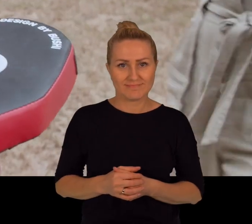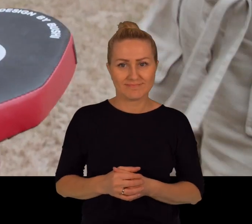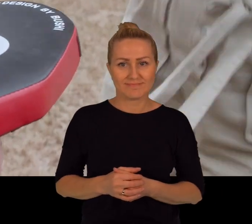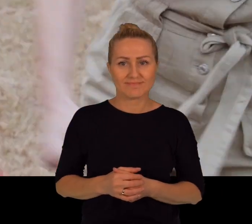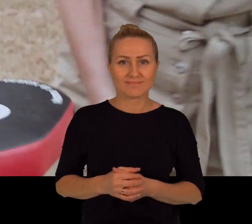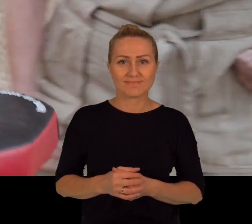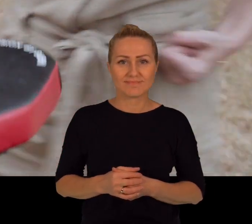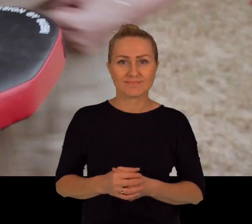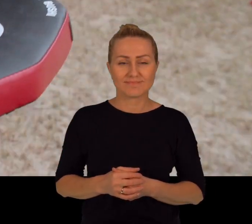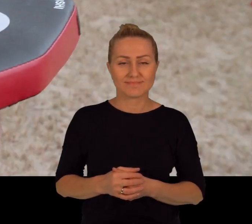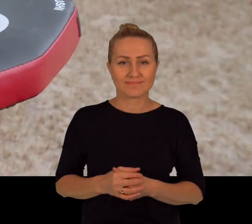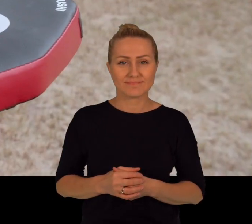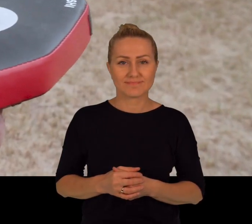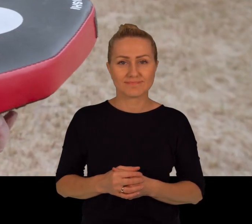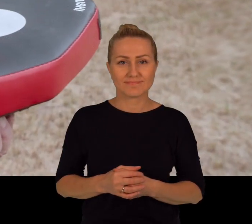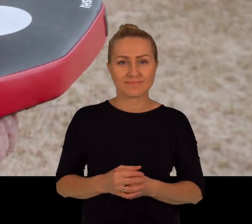Ha!